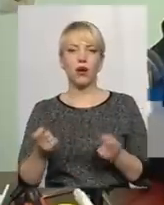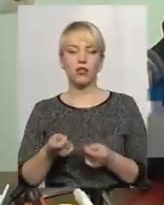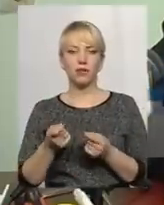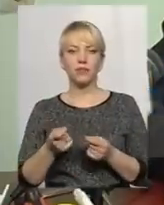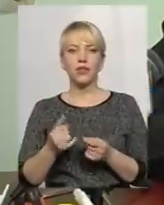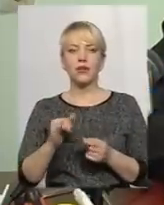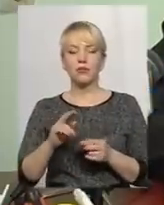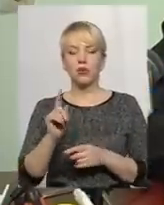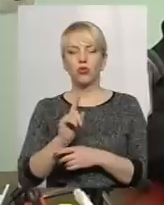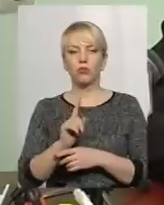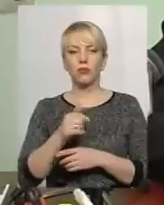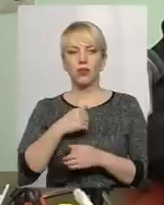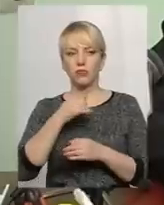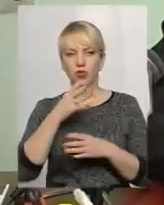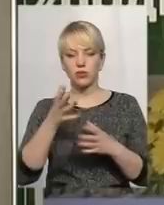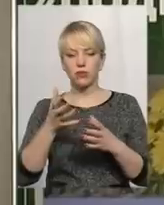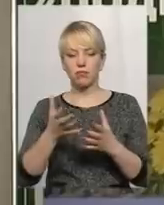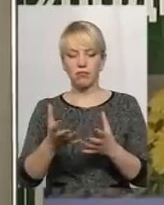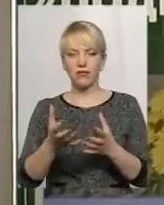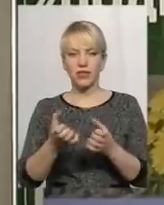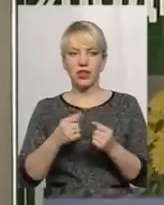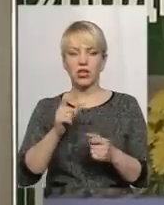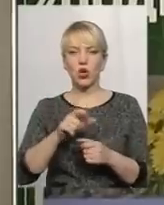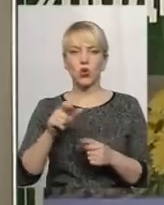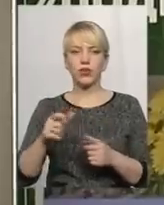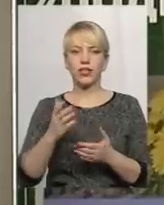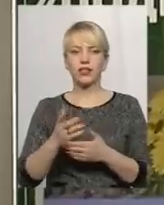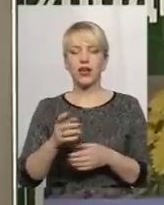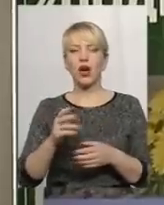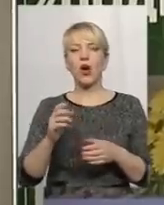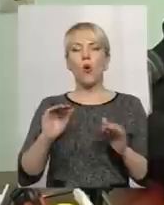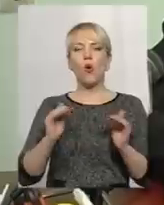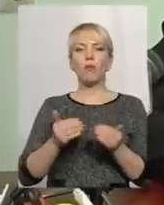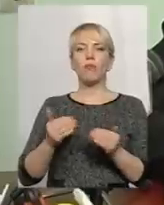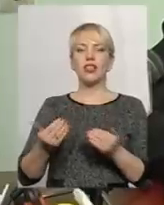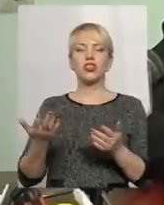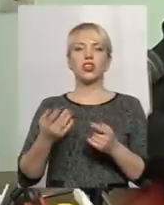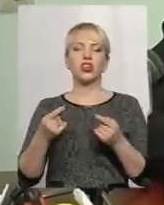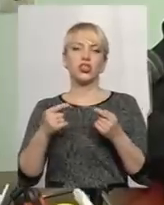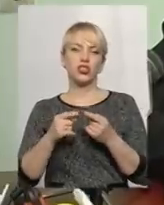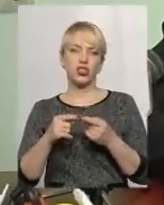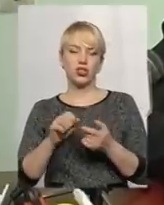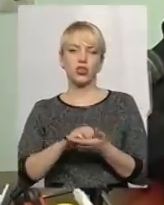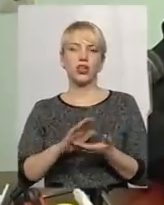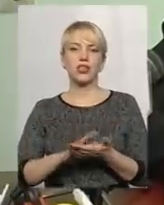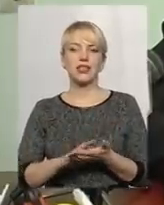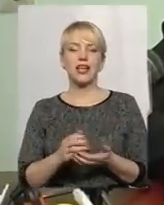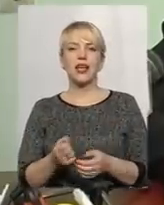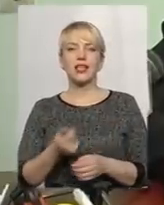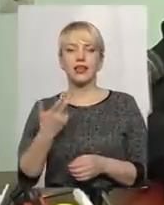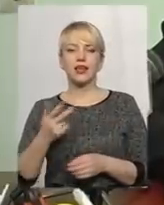І по нормам ми не можемо більше набрати людей. Є нормативні обмеження, які чітко регламентують кількість посад